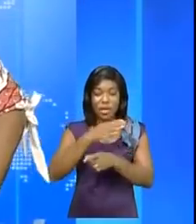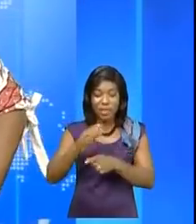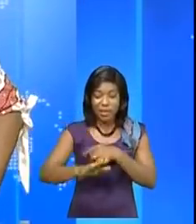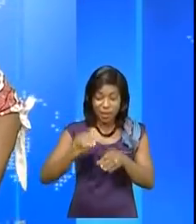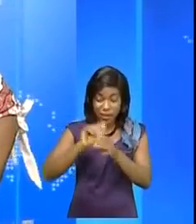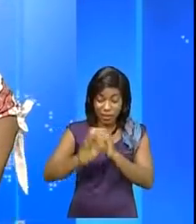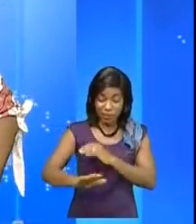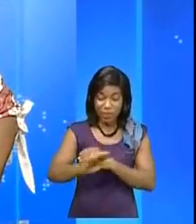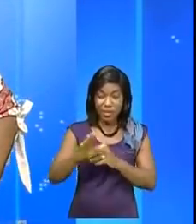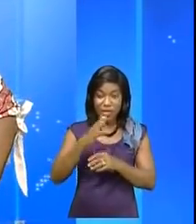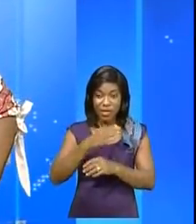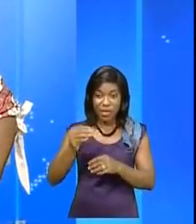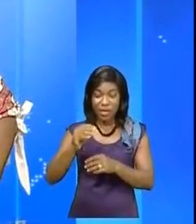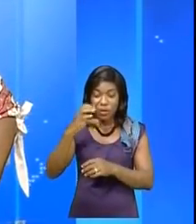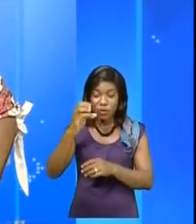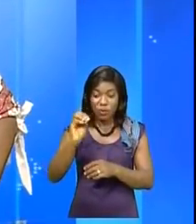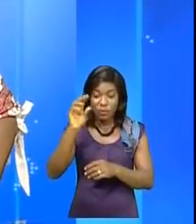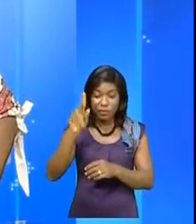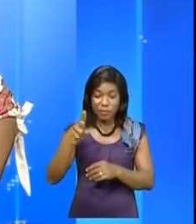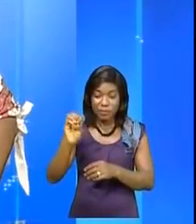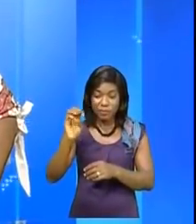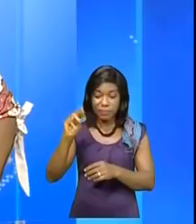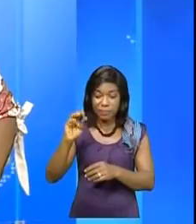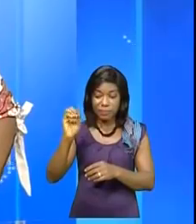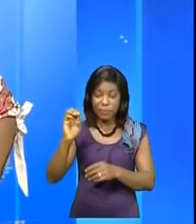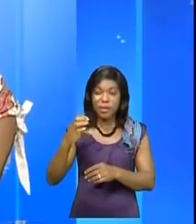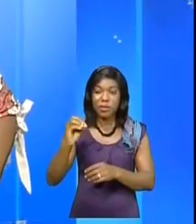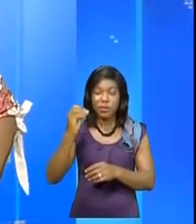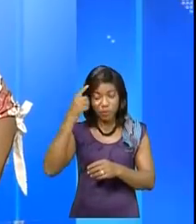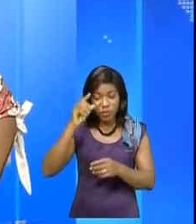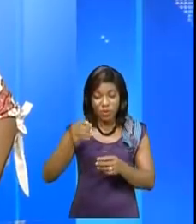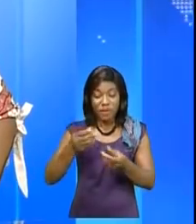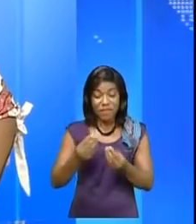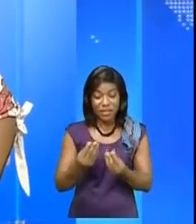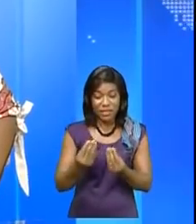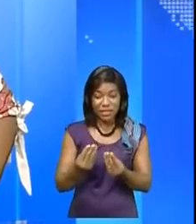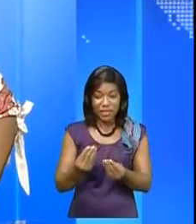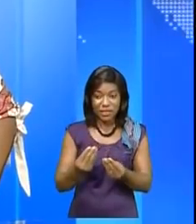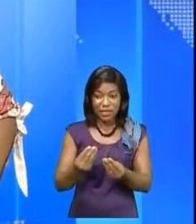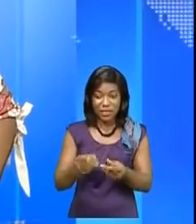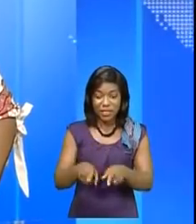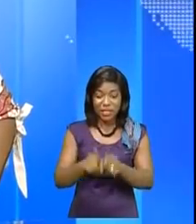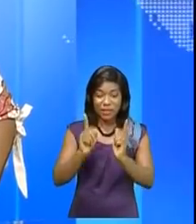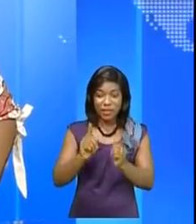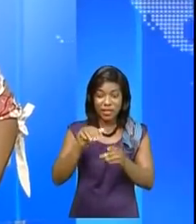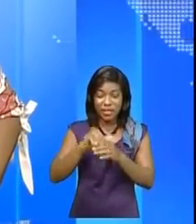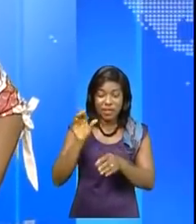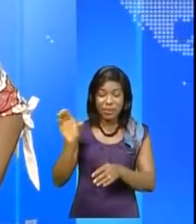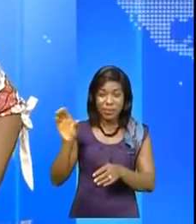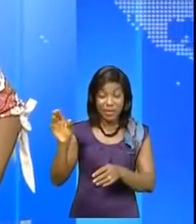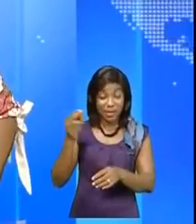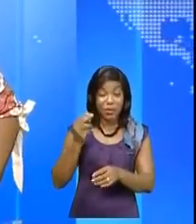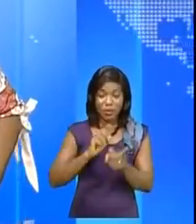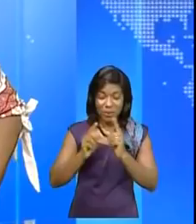et avec la Coupe Eméco et la Fénapèque. La question de l'accès au crédit pour la PME a occupé une bonne place. José,